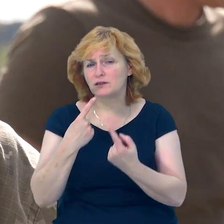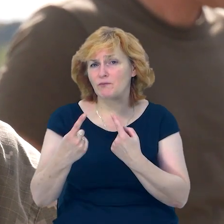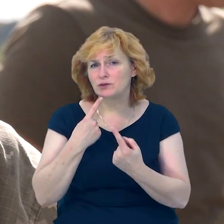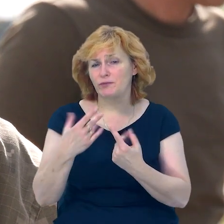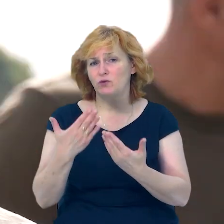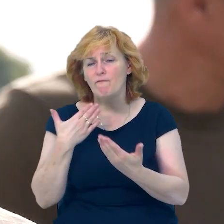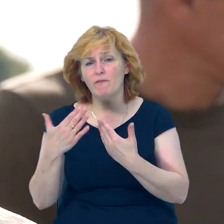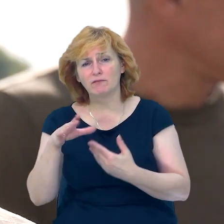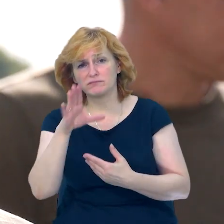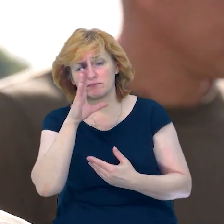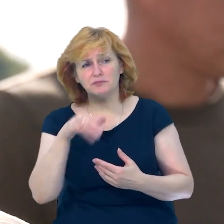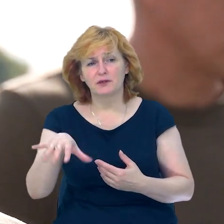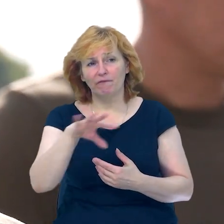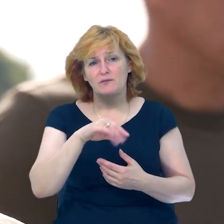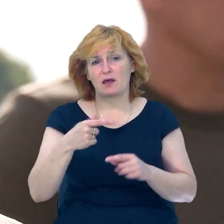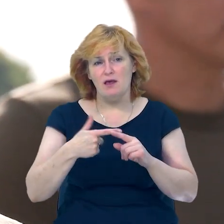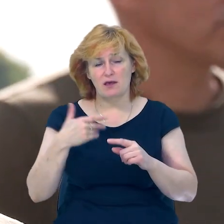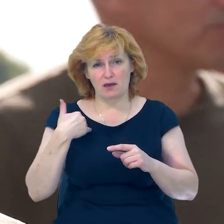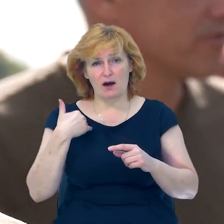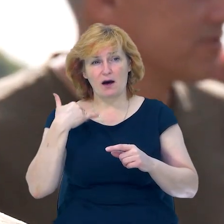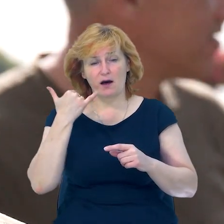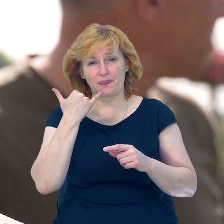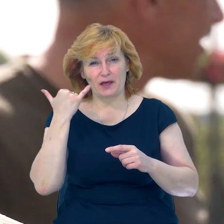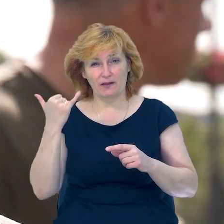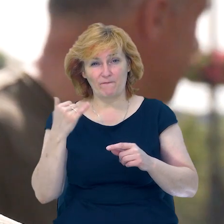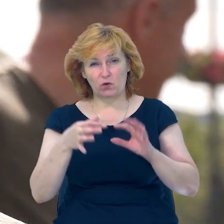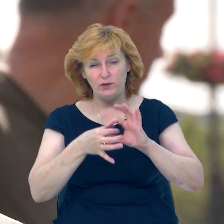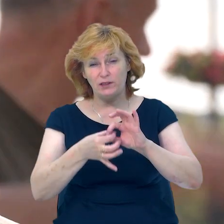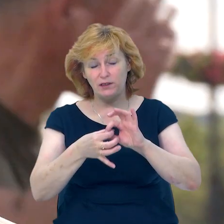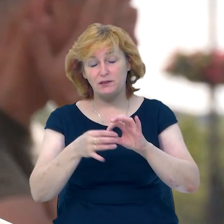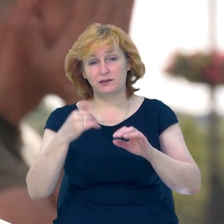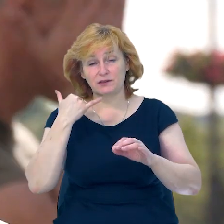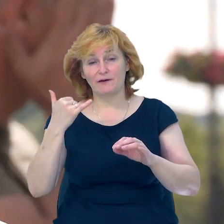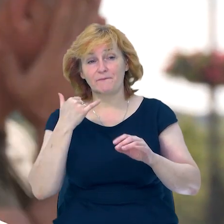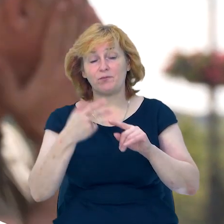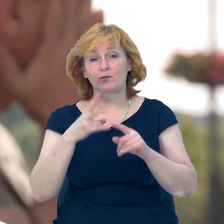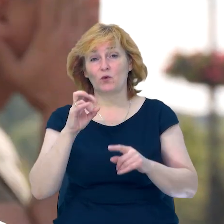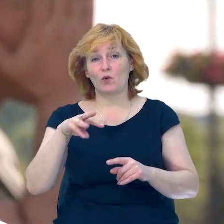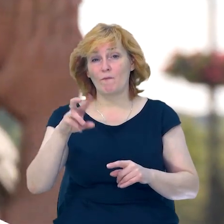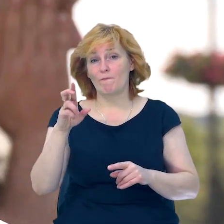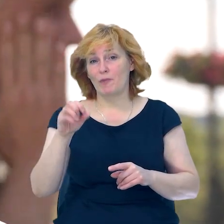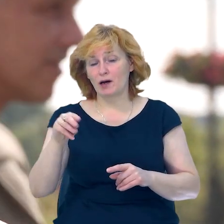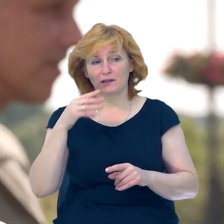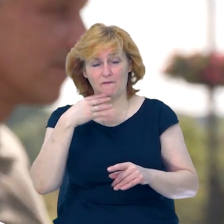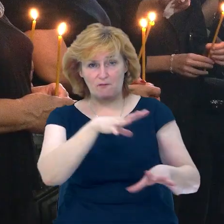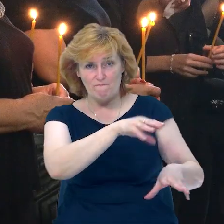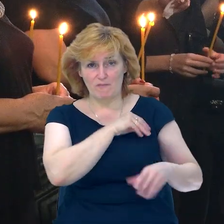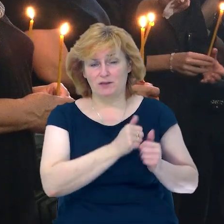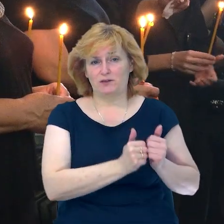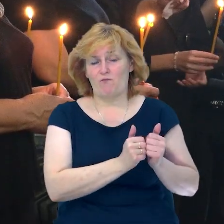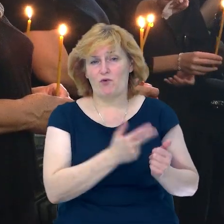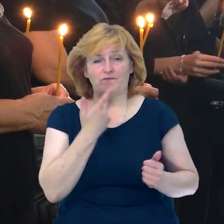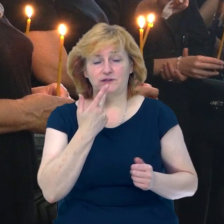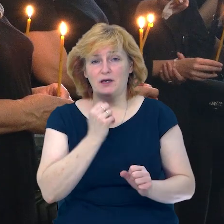поспілкуватися. Я саме телефоніст комбата, тому в основному весь час працювали поруч. За